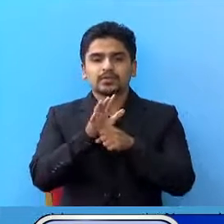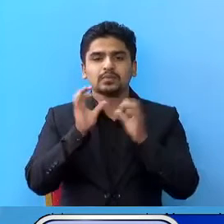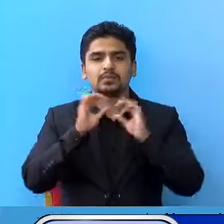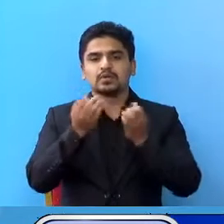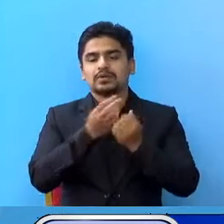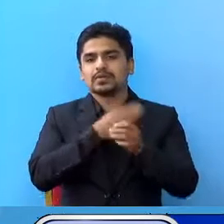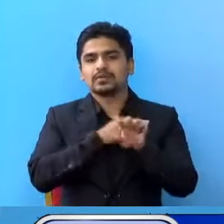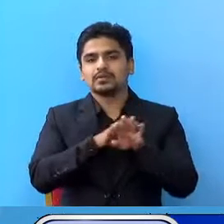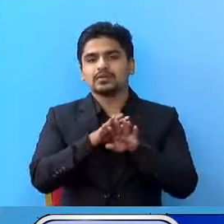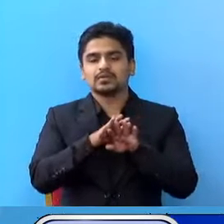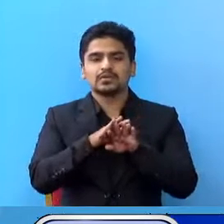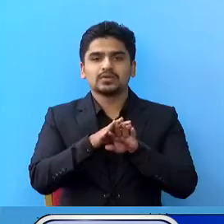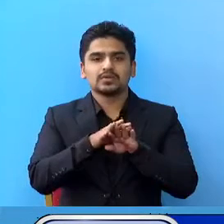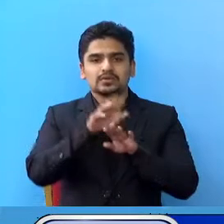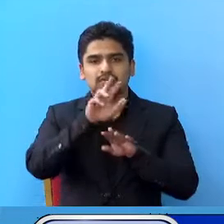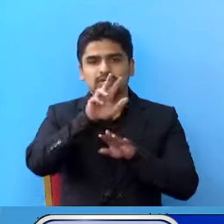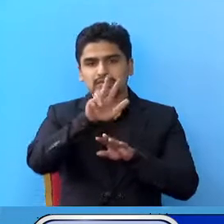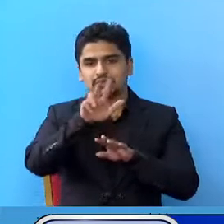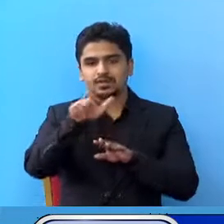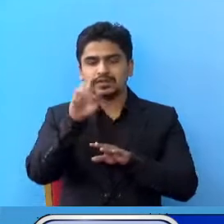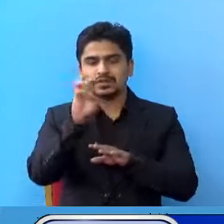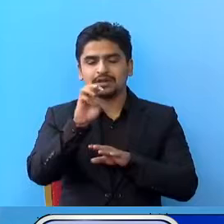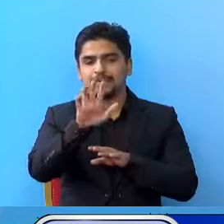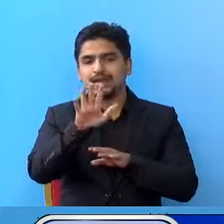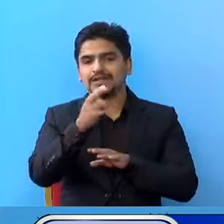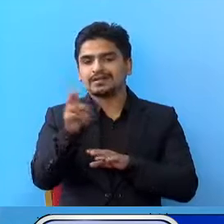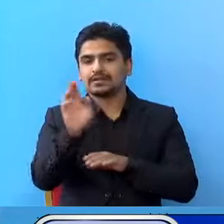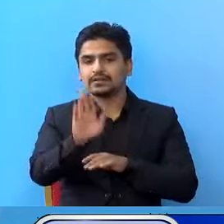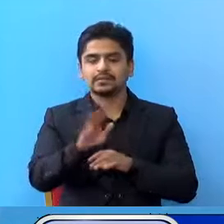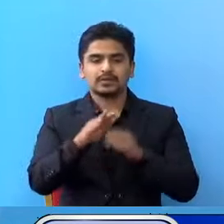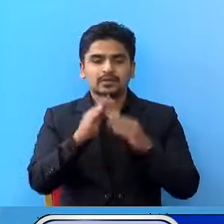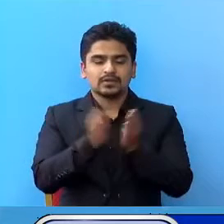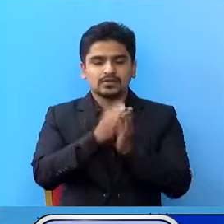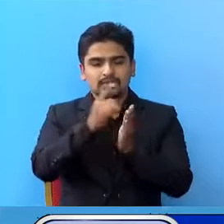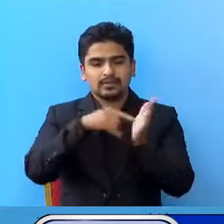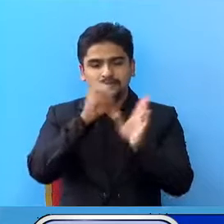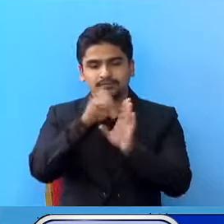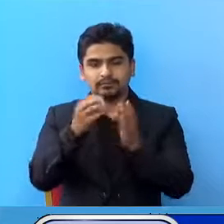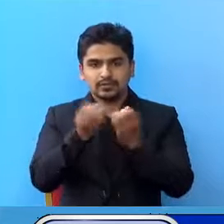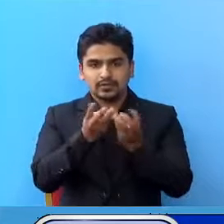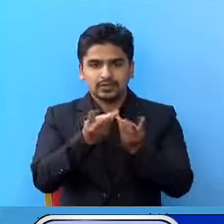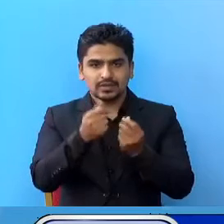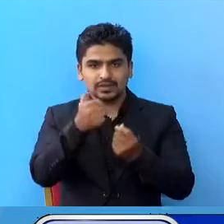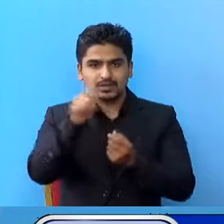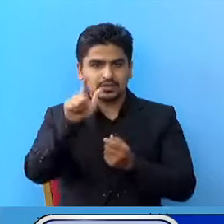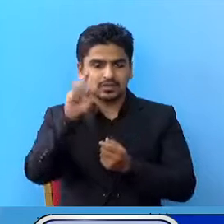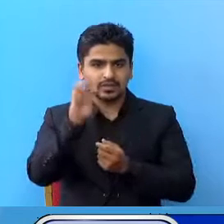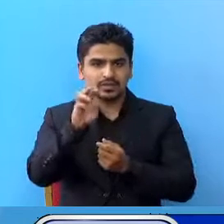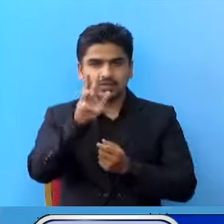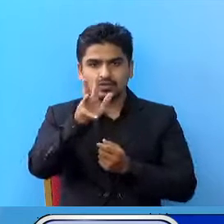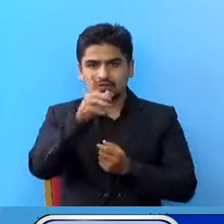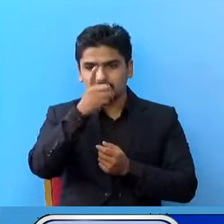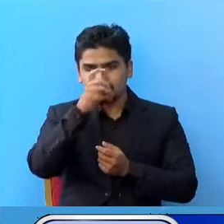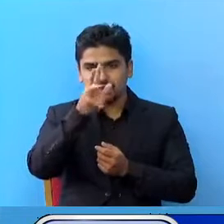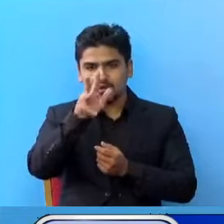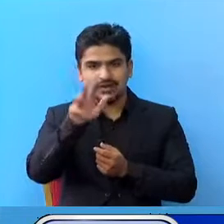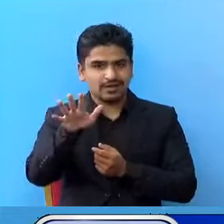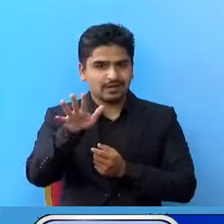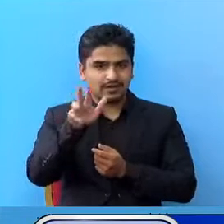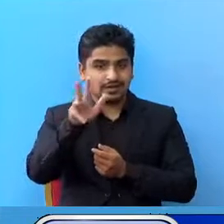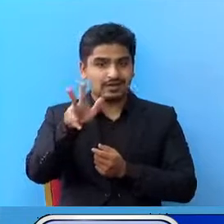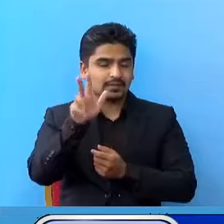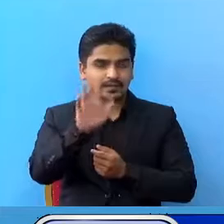करता साथी अजार पान जना रान वाईको चा, जम्मा इंटिगरिये को संख्या साथ साथी अजार नव से अंठा नवे चा,